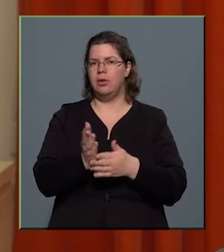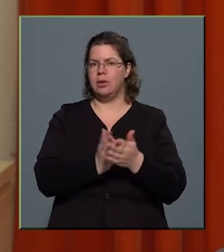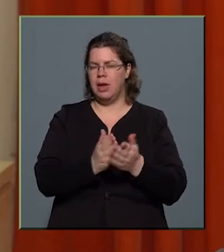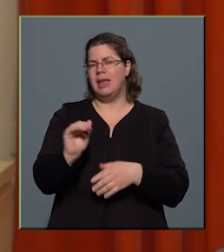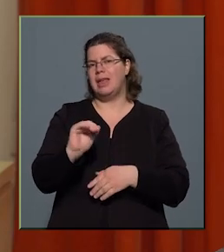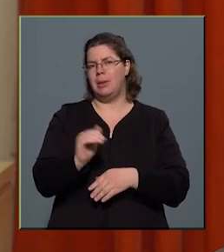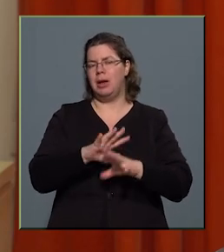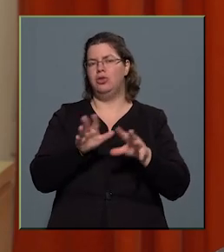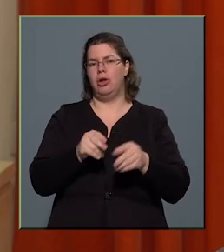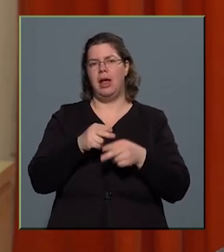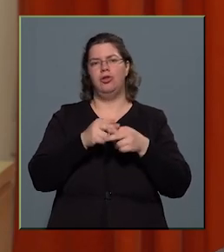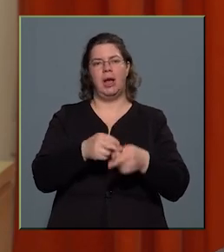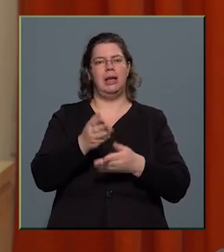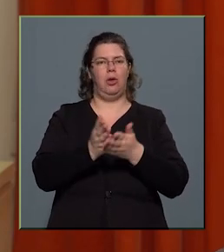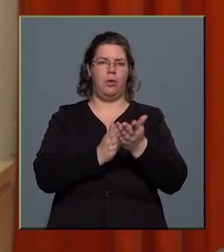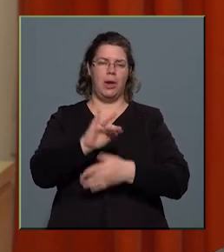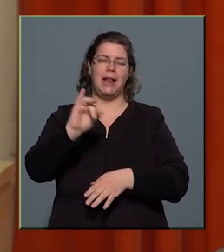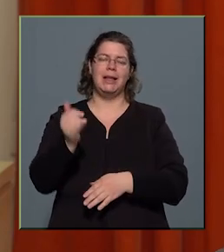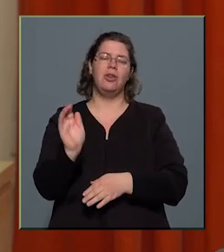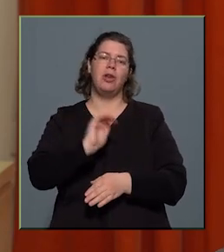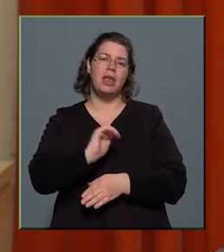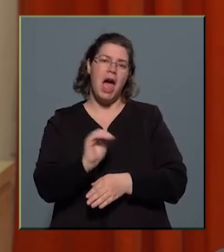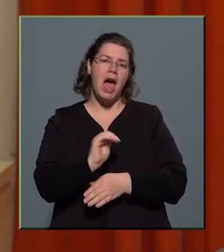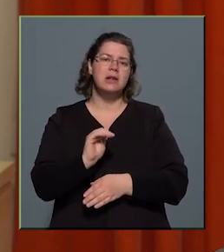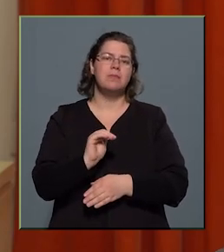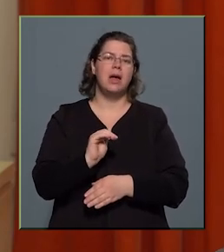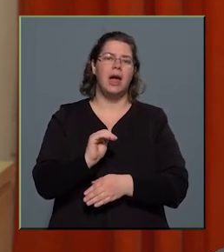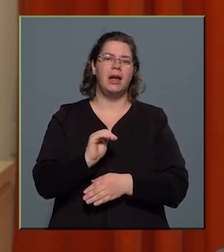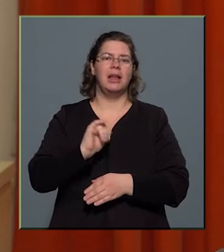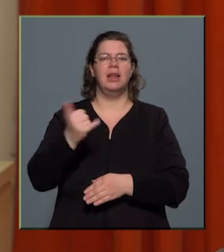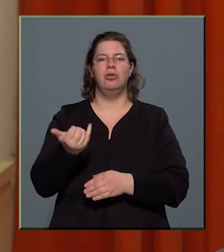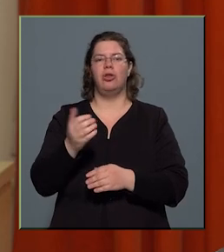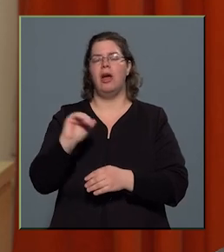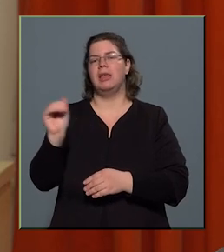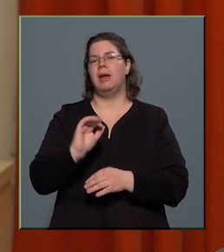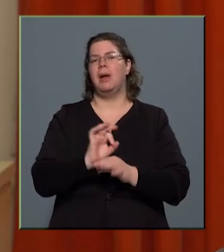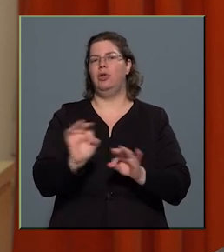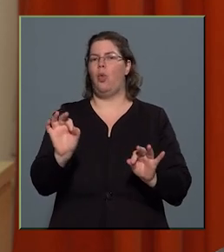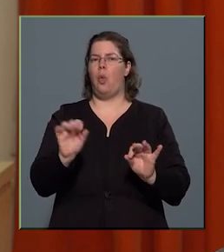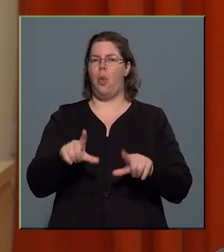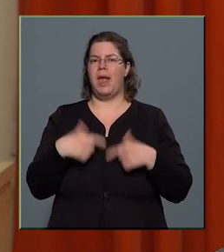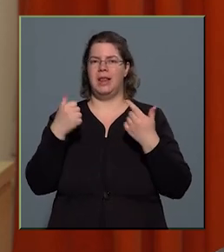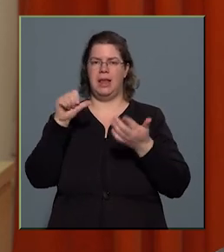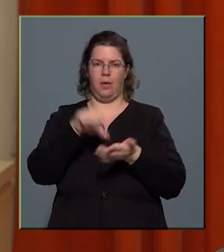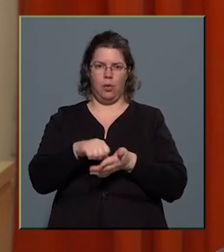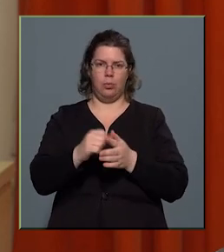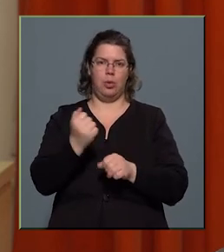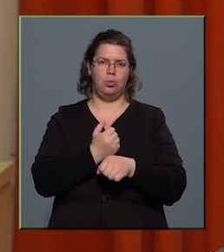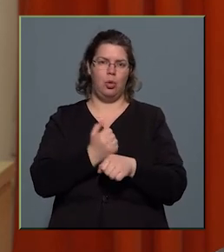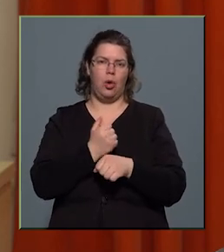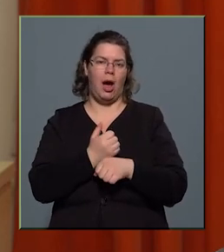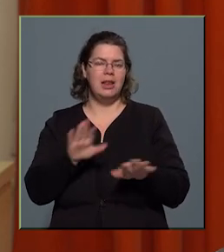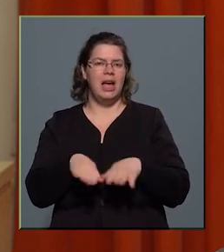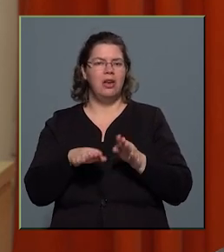családsegítő szolgálat, valamint a gyermek és gyermekjóléti központ munkatársai, a